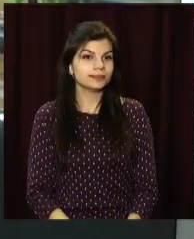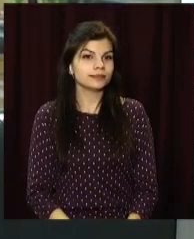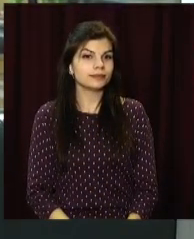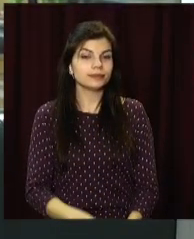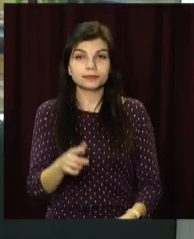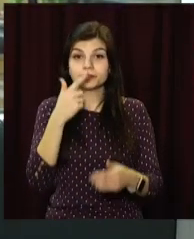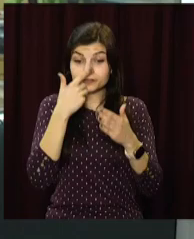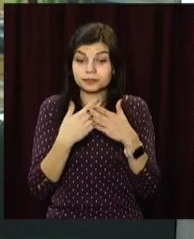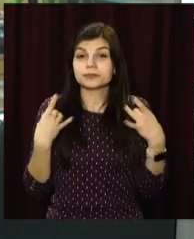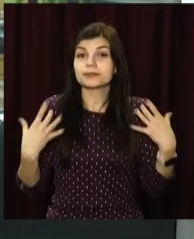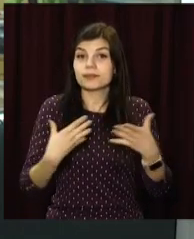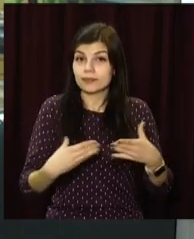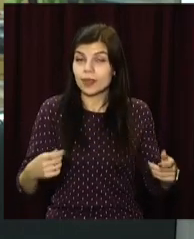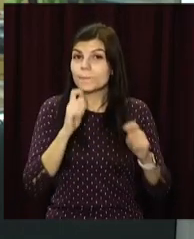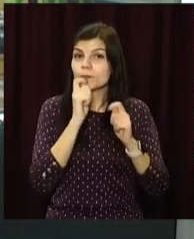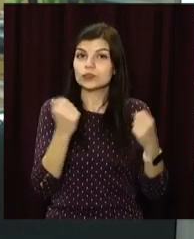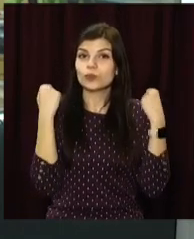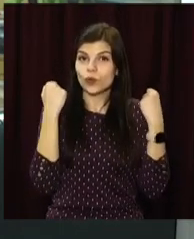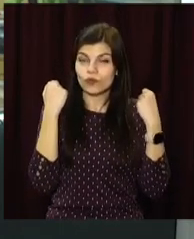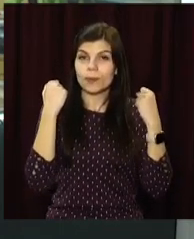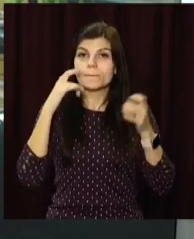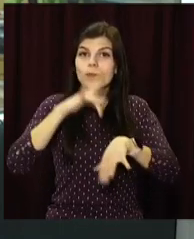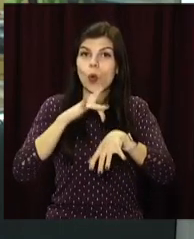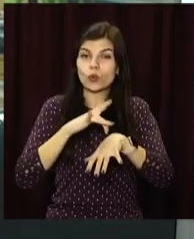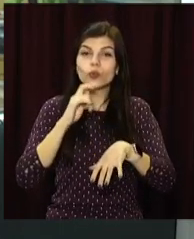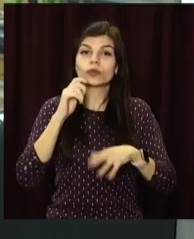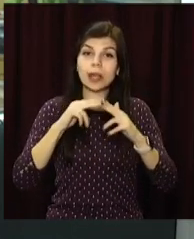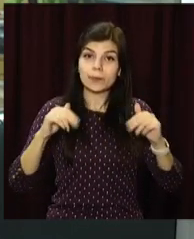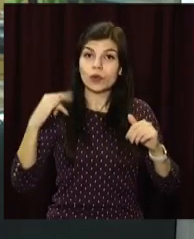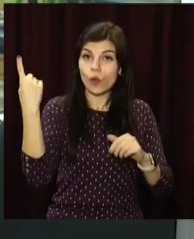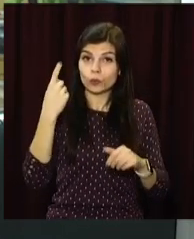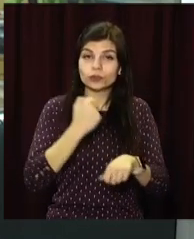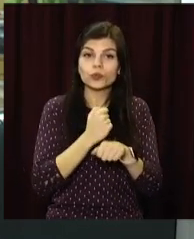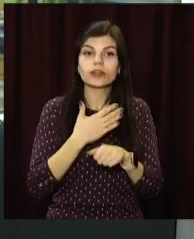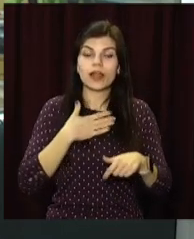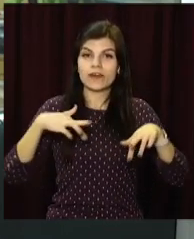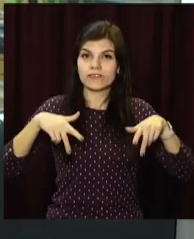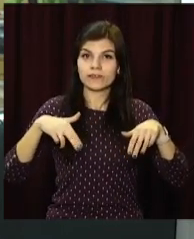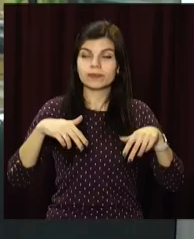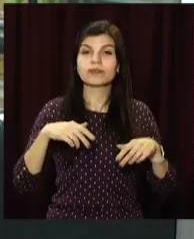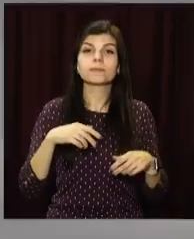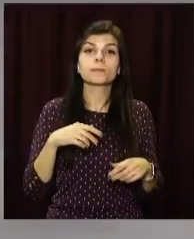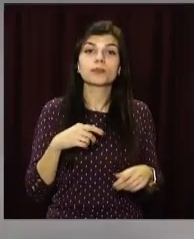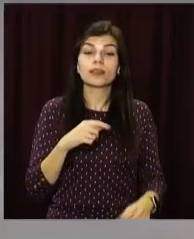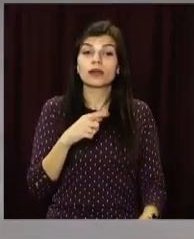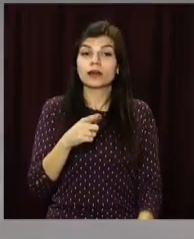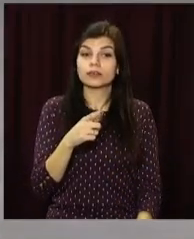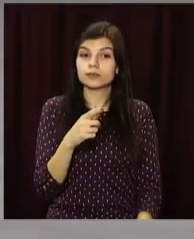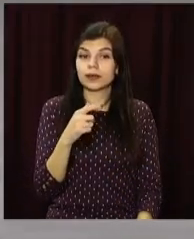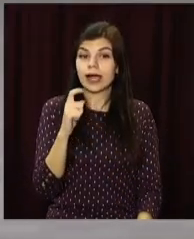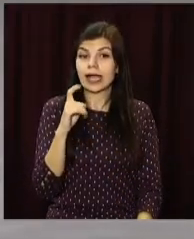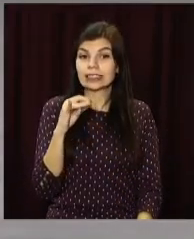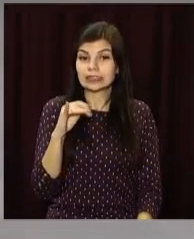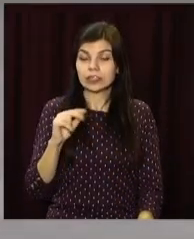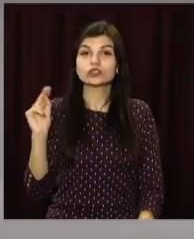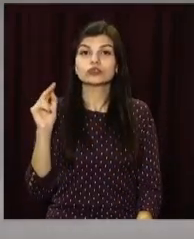Напередодні свята весни подарунок спортивним вболівальникам Дніпра та області зробила наша фігуристка. Дніпрянка Христина Галярета виборола